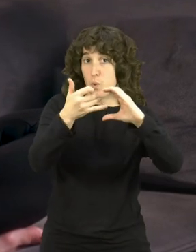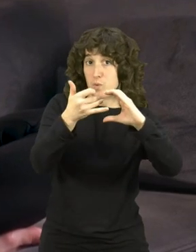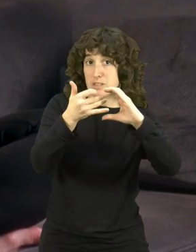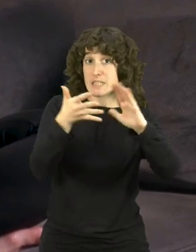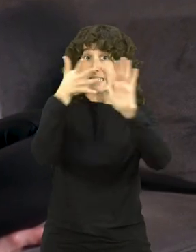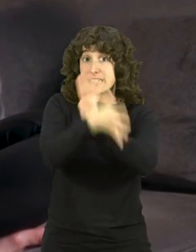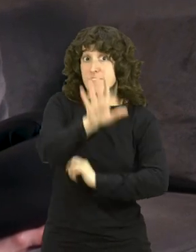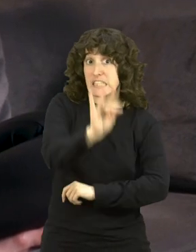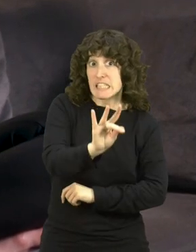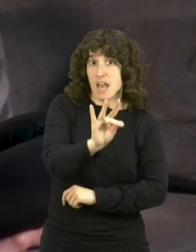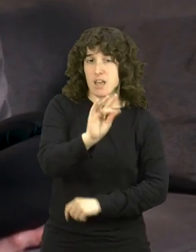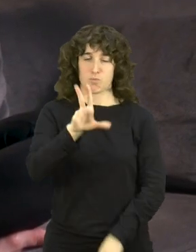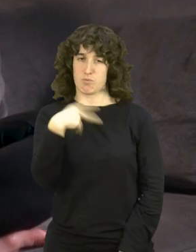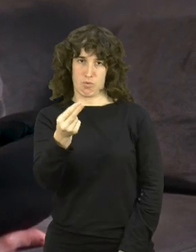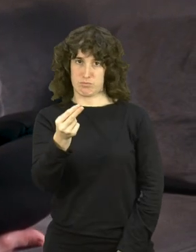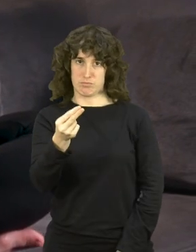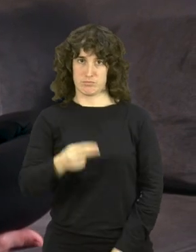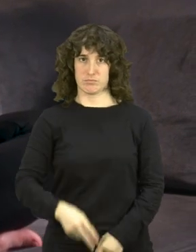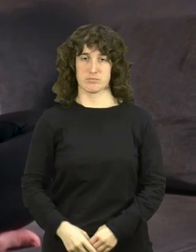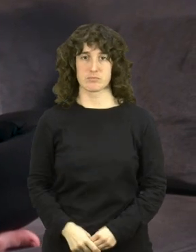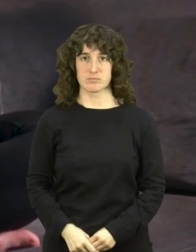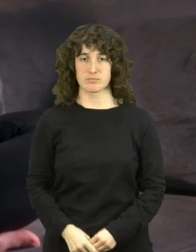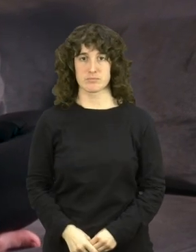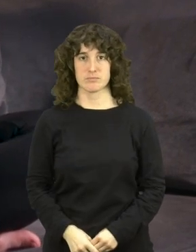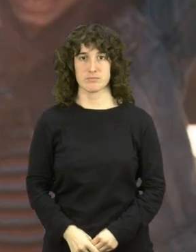Es un WhatsApp, no es un sí.